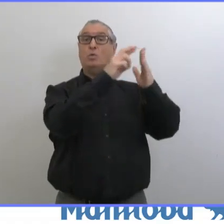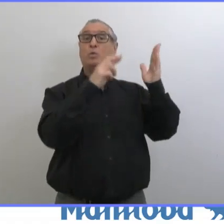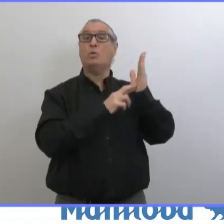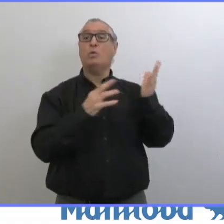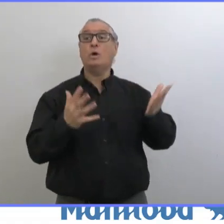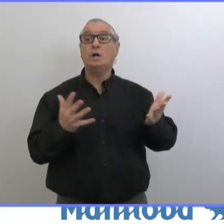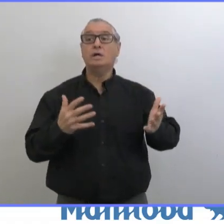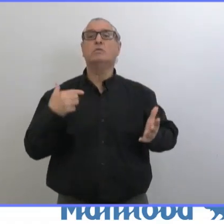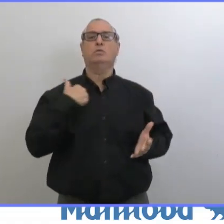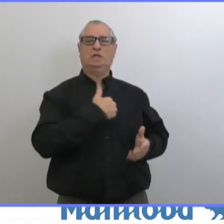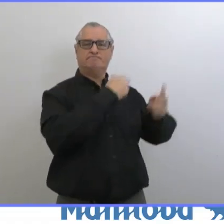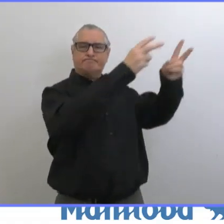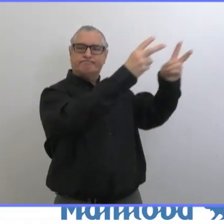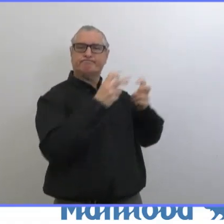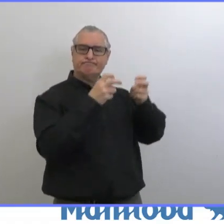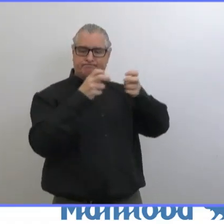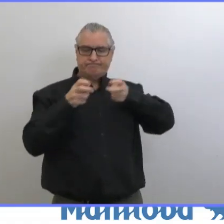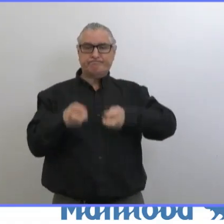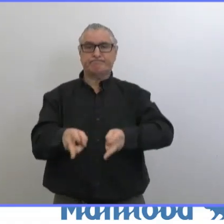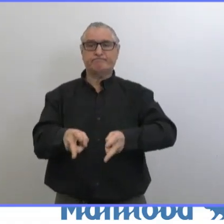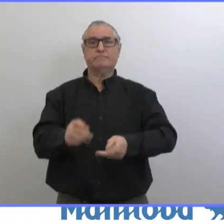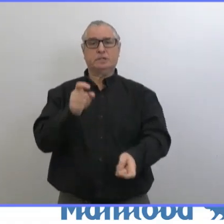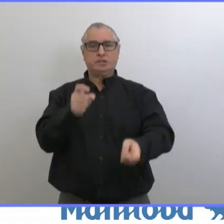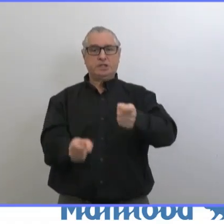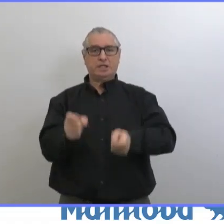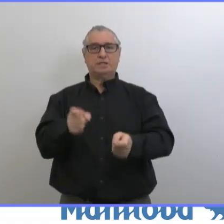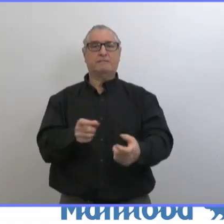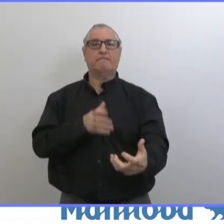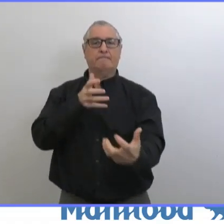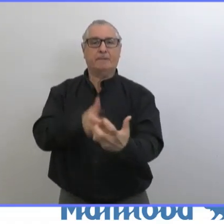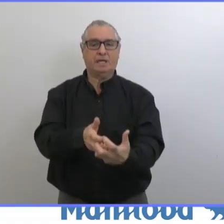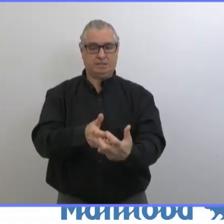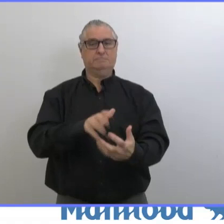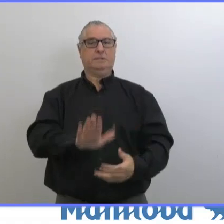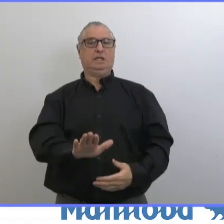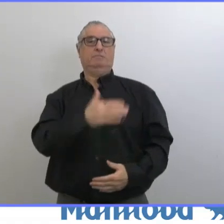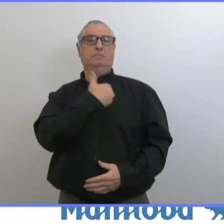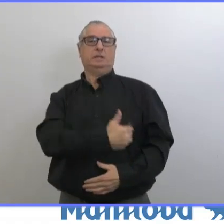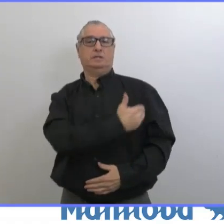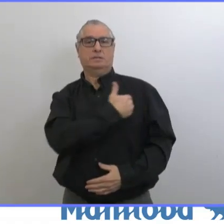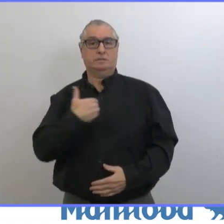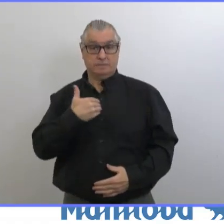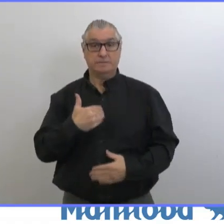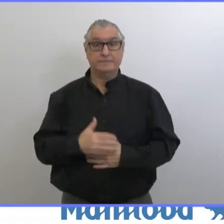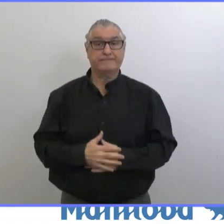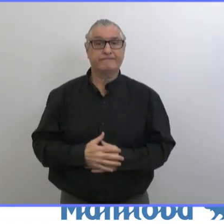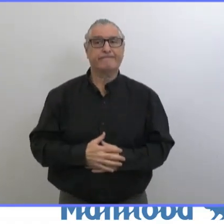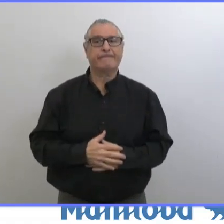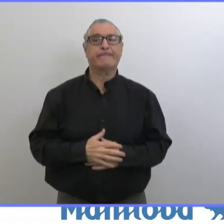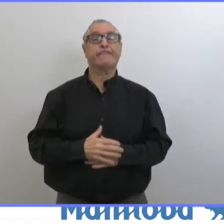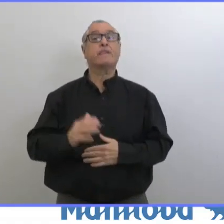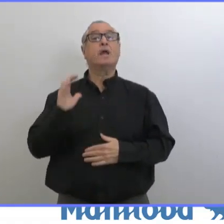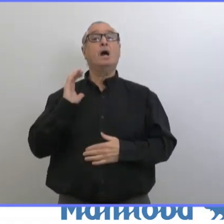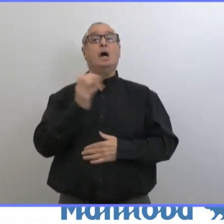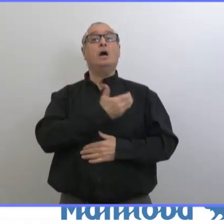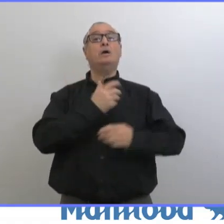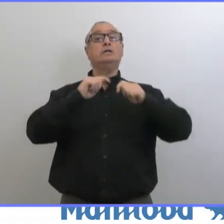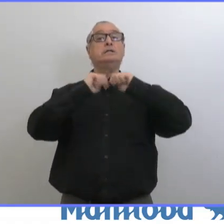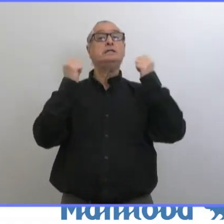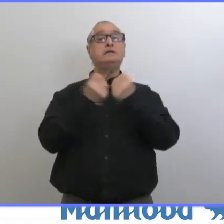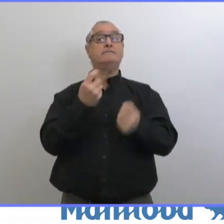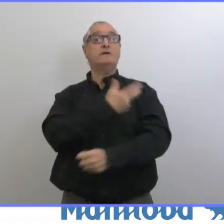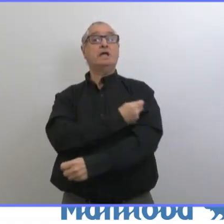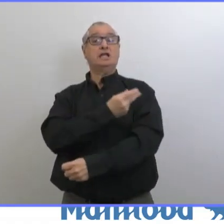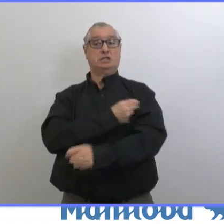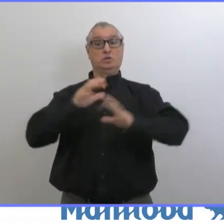Manitoba. On s'appuie sur la table ronde d'experts du Manitoba, qui comprend 27